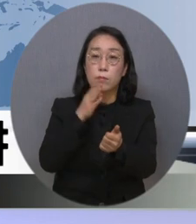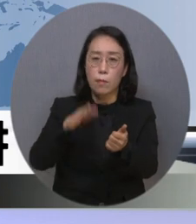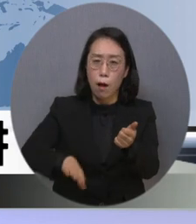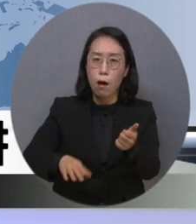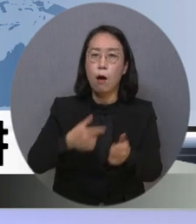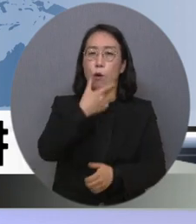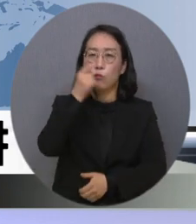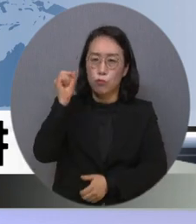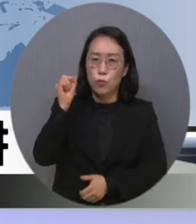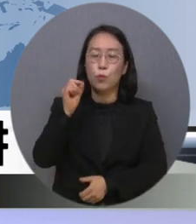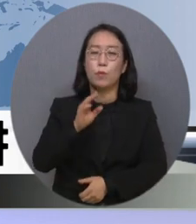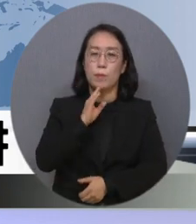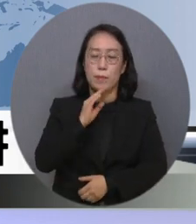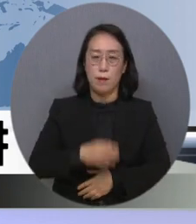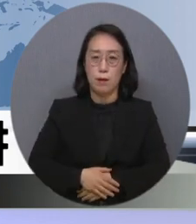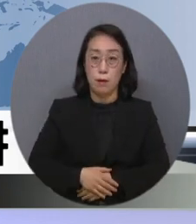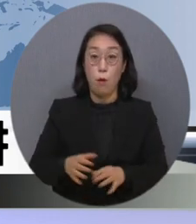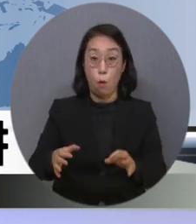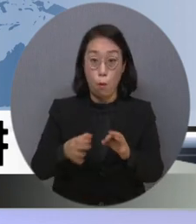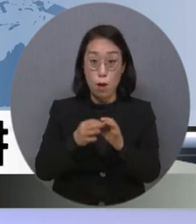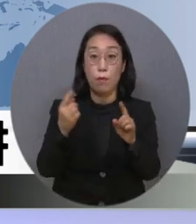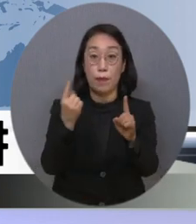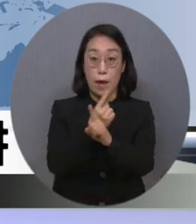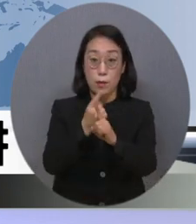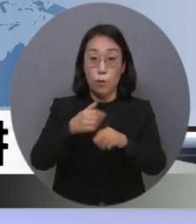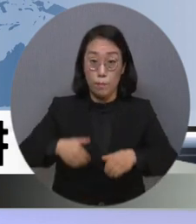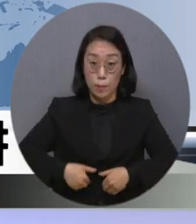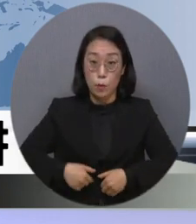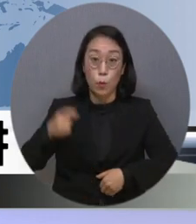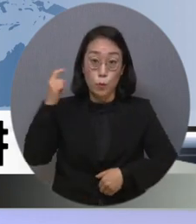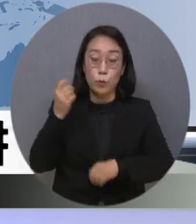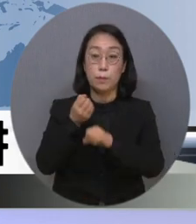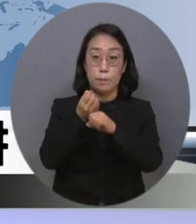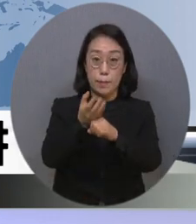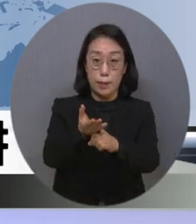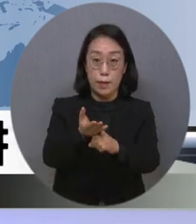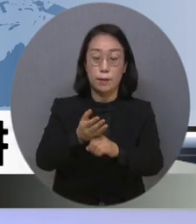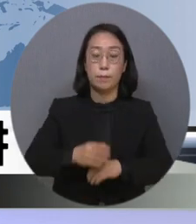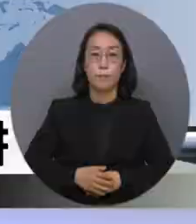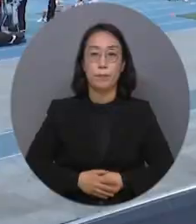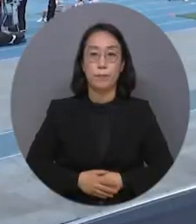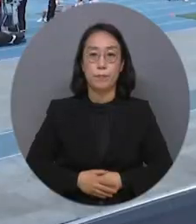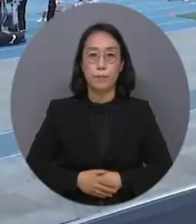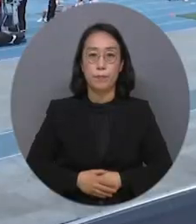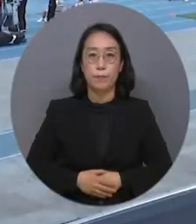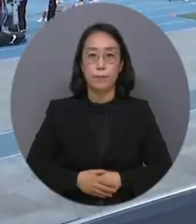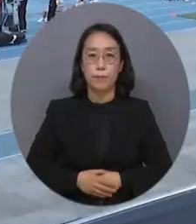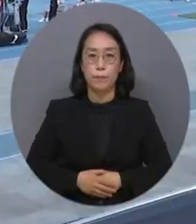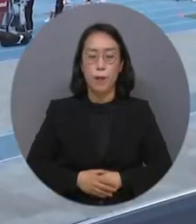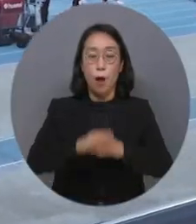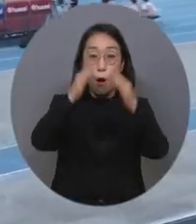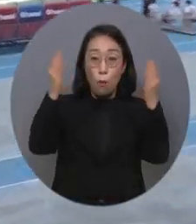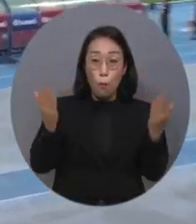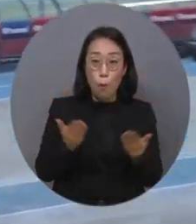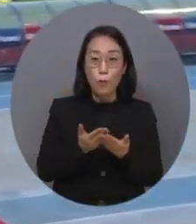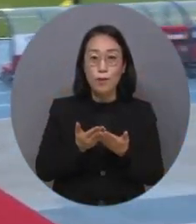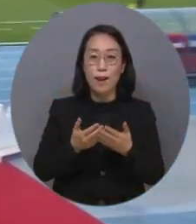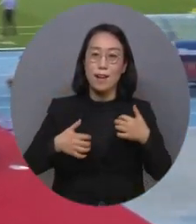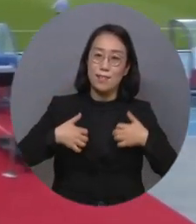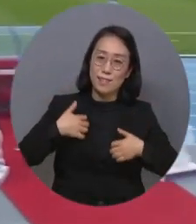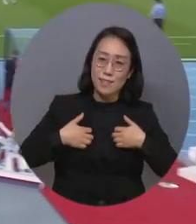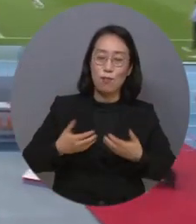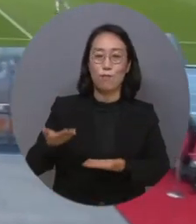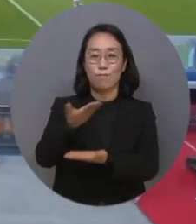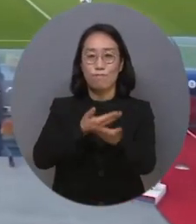부족하기 때문인데요. 이에 대한 개선의 목소리를 박성용 기자가 전합니다. 모두가 즐기는 스포츠